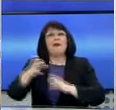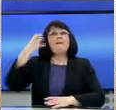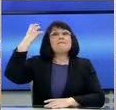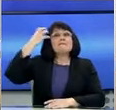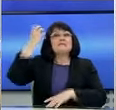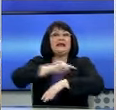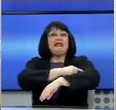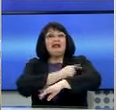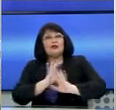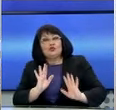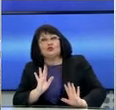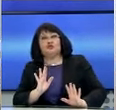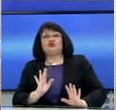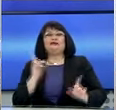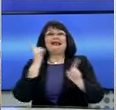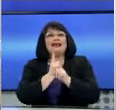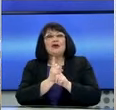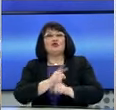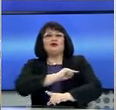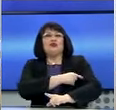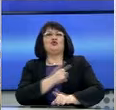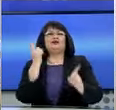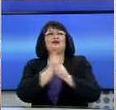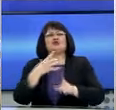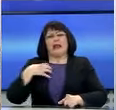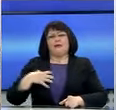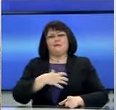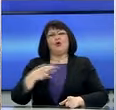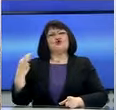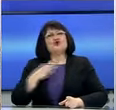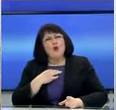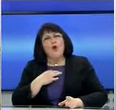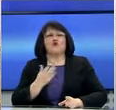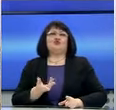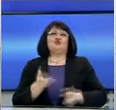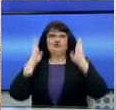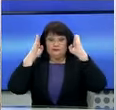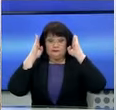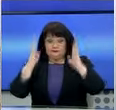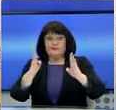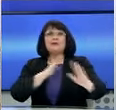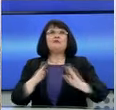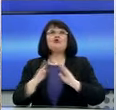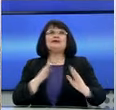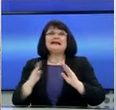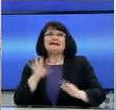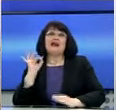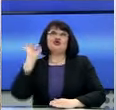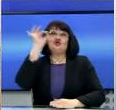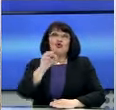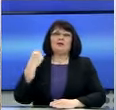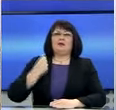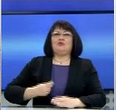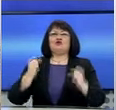επιστημονικό μας προσωπικό. Με τους εμπειρογνώμονες και τους λημοξιολόγους μας. Η προσήλωσή μας. Στη διαφύλαξη της δημόσιας υγείας.